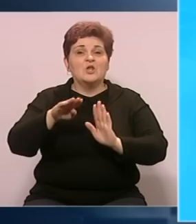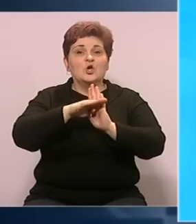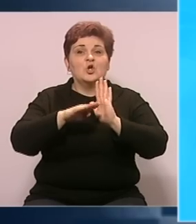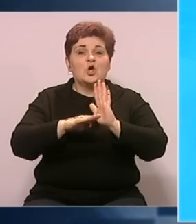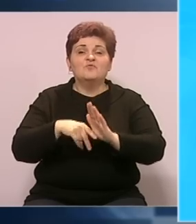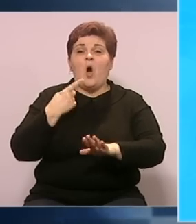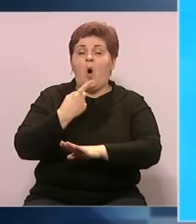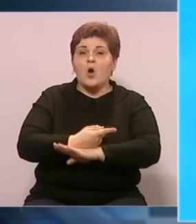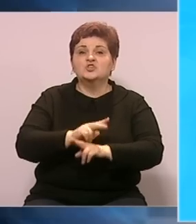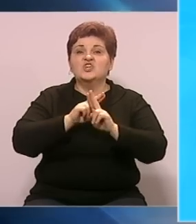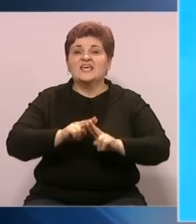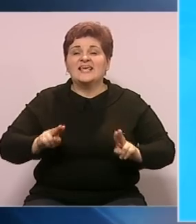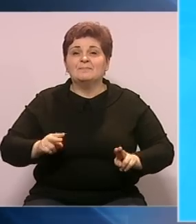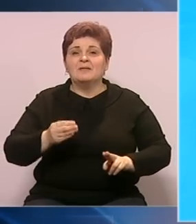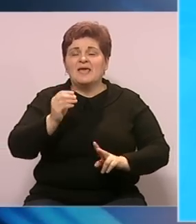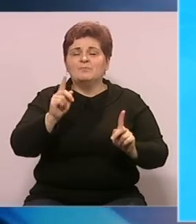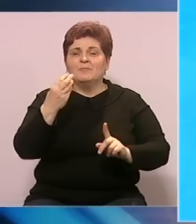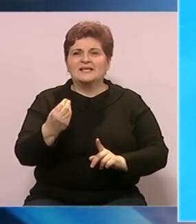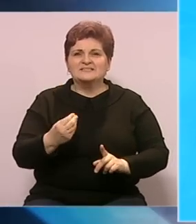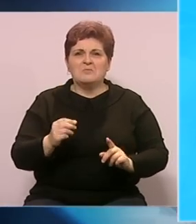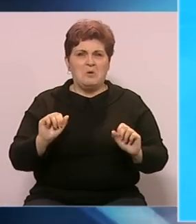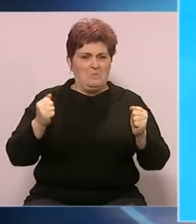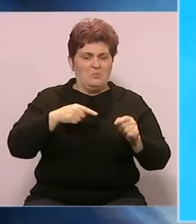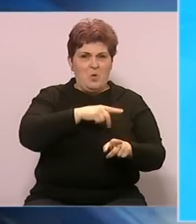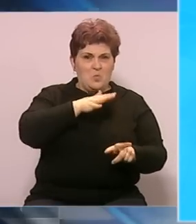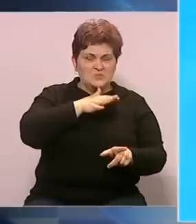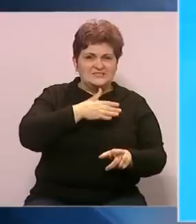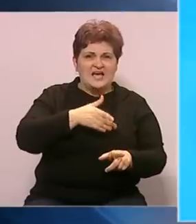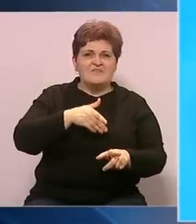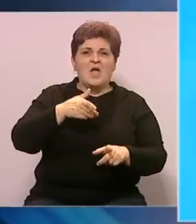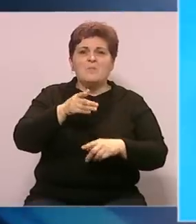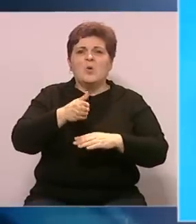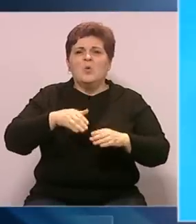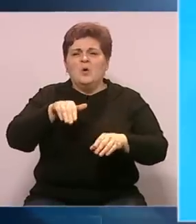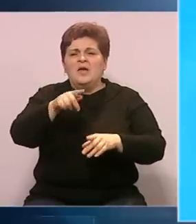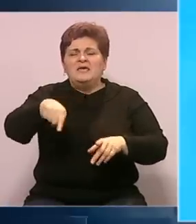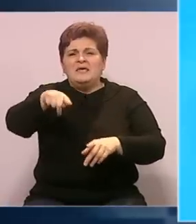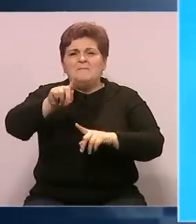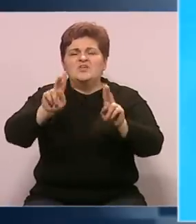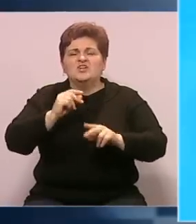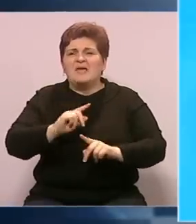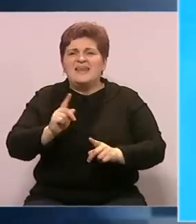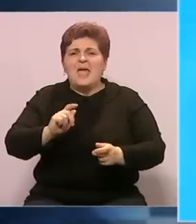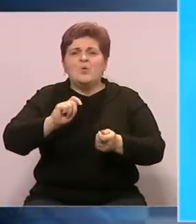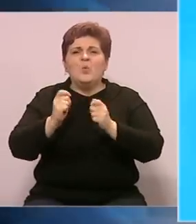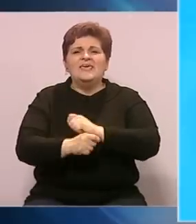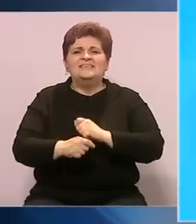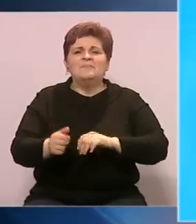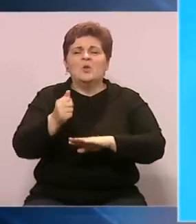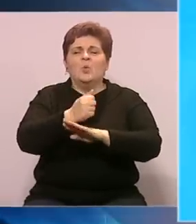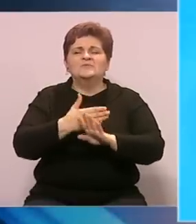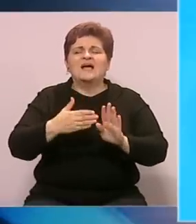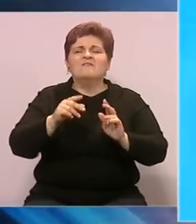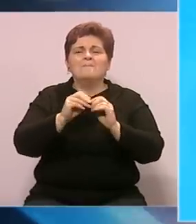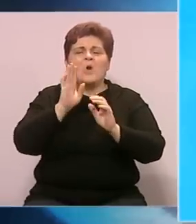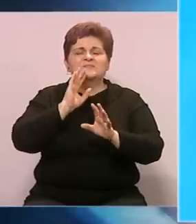okvir ulučuje o imovini Srpske. Negodovanje u Sarajevu, potpomognuta dijela Međunarodne zajednice, ne mogu da izmjene Ustav BiH i Dejtonski